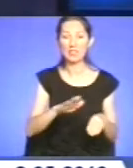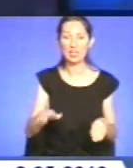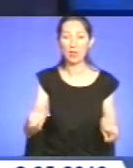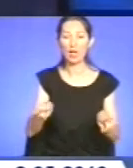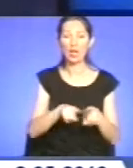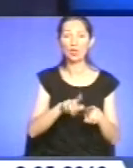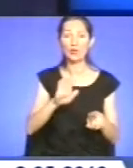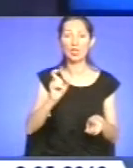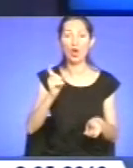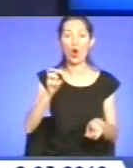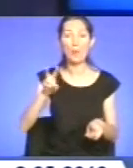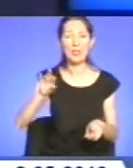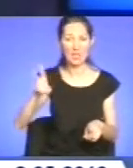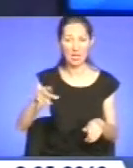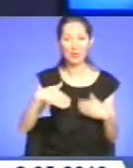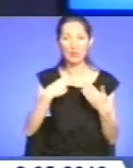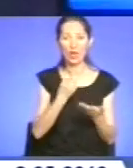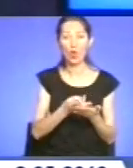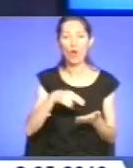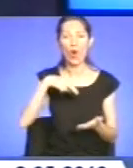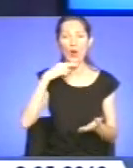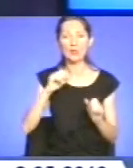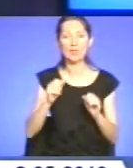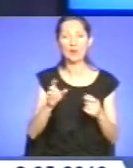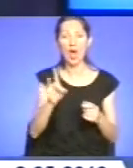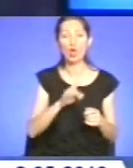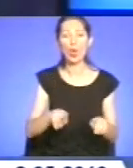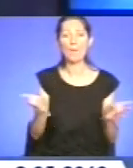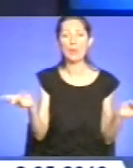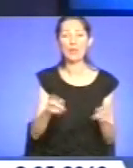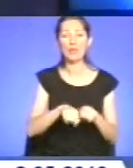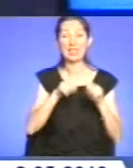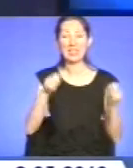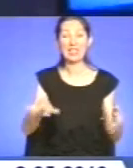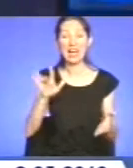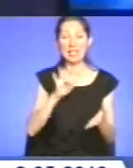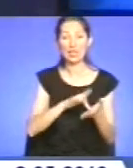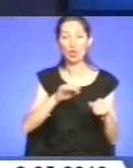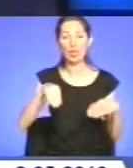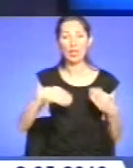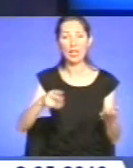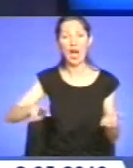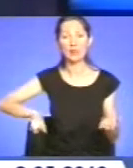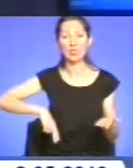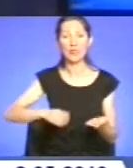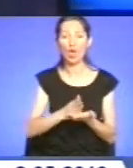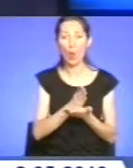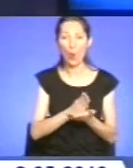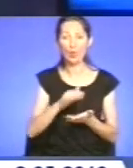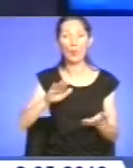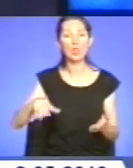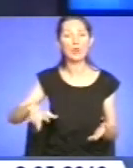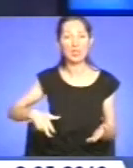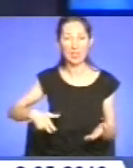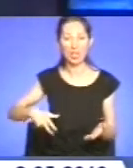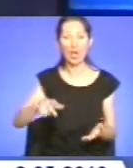Валентин Хоптян звернув увагу керівництва району на потребу відкриття Центру надання адміністративних послуг. Згодом у Заліщиках голова